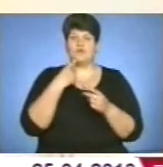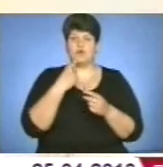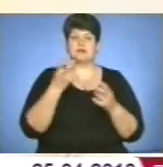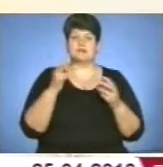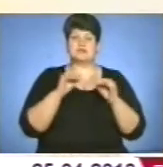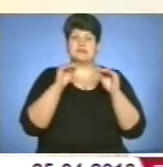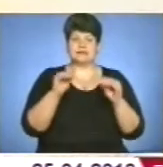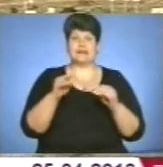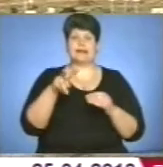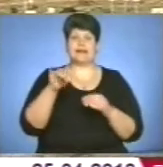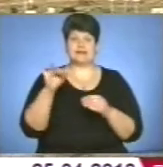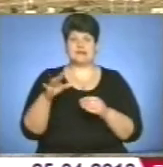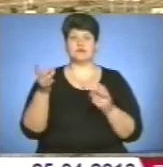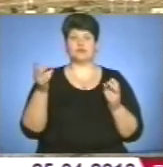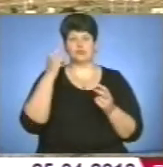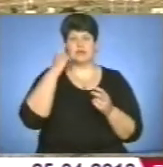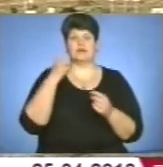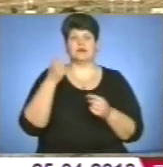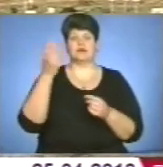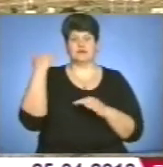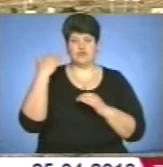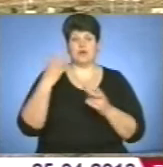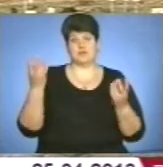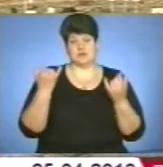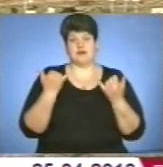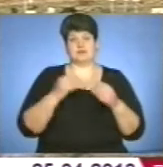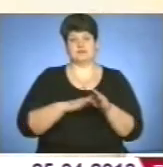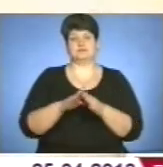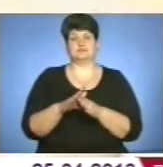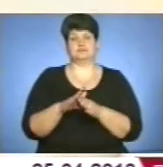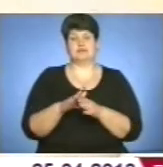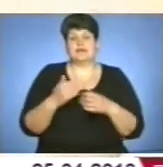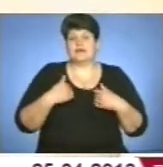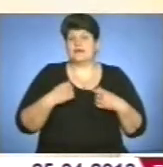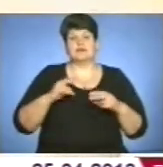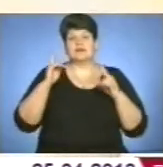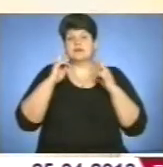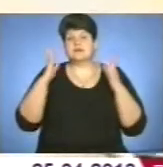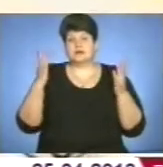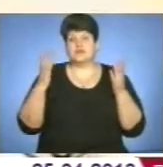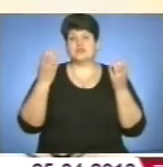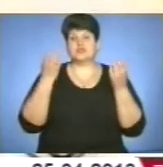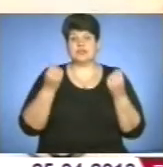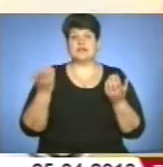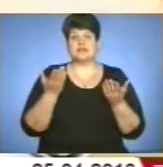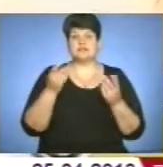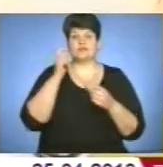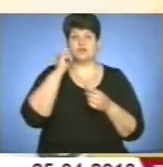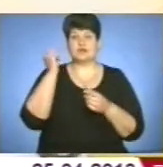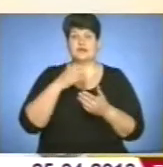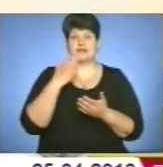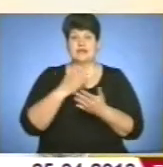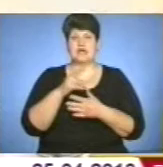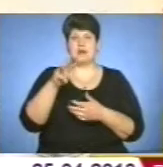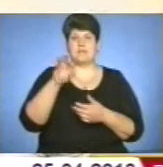задумали давно, та тільки тепер план вдалося реалізувати. Я не знаю, чи ще десь в Україні є такий медіаліс,